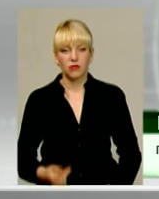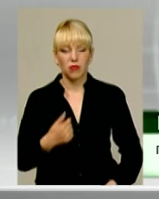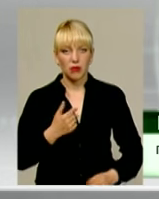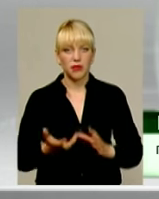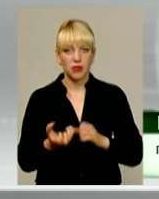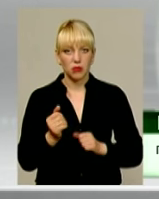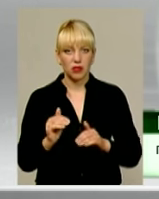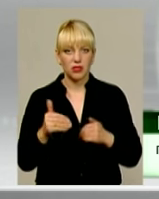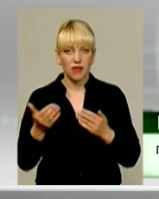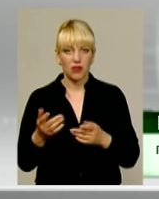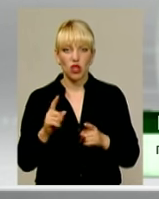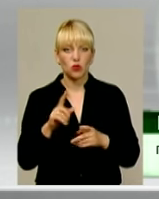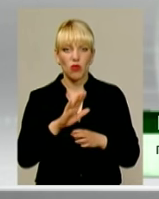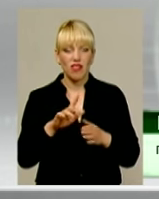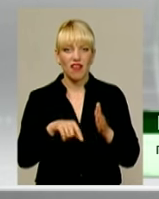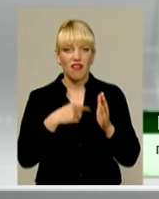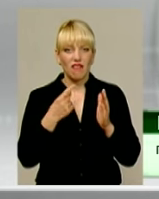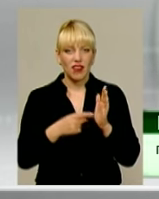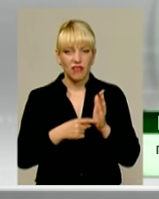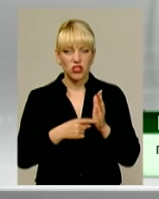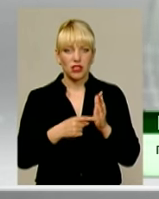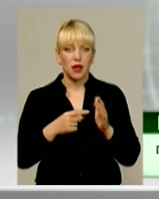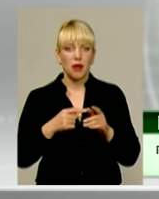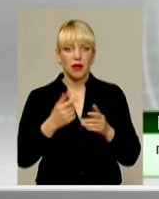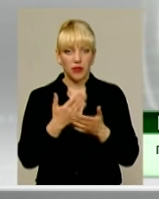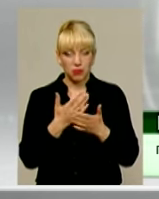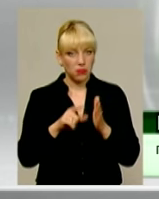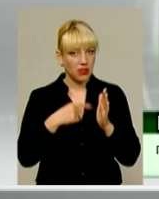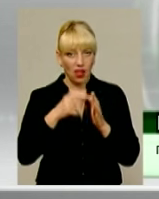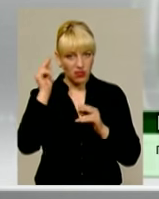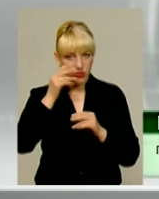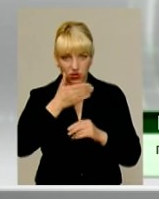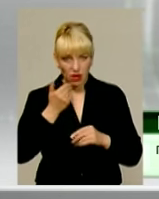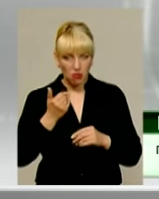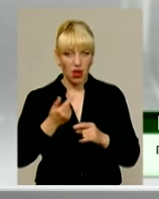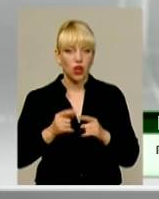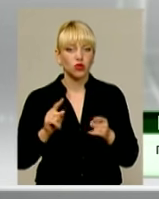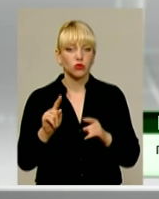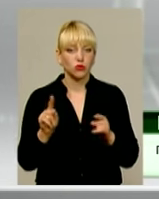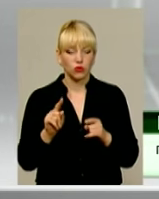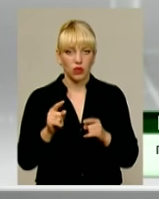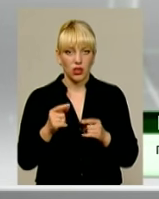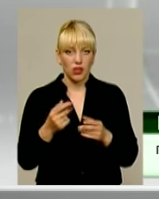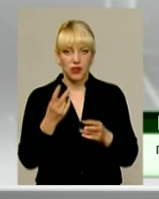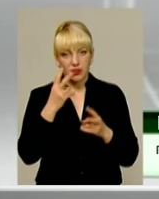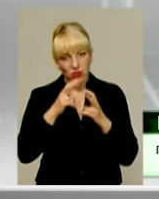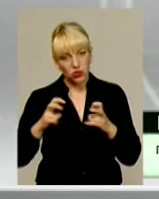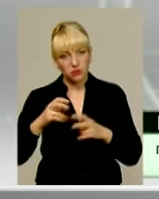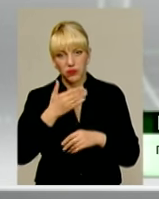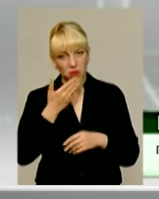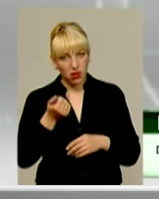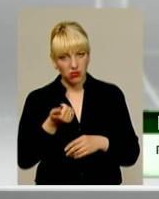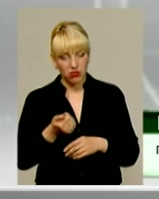А чому, якщо не вивчене питання, є тут і негатив, є позитива довести до пуття, як? Не вдалося? Ні. А